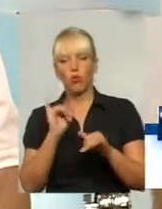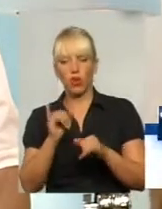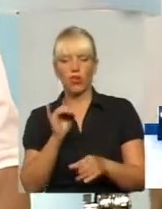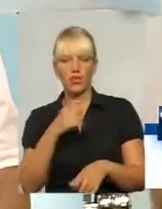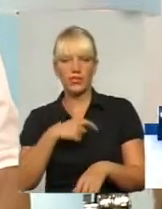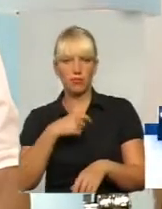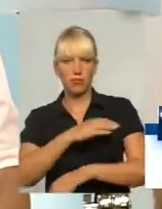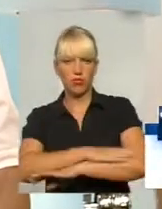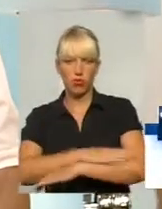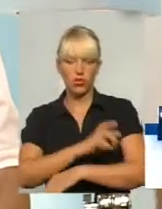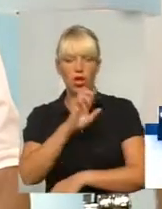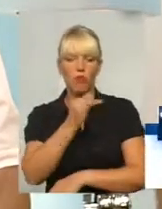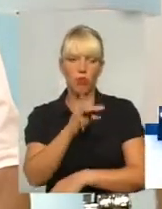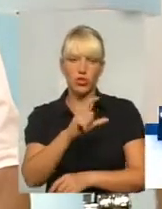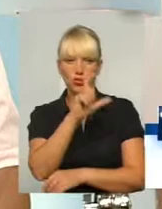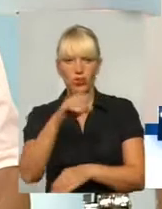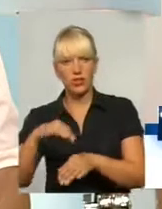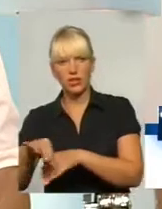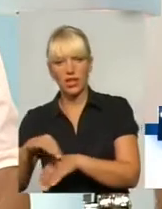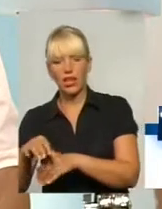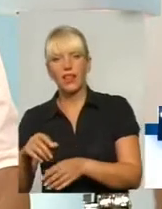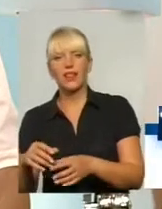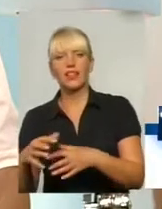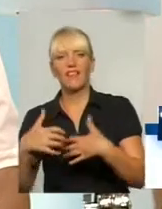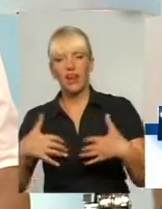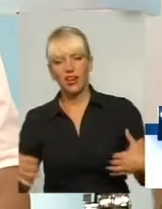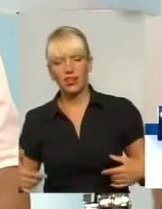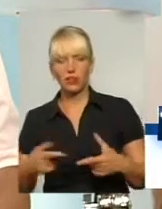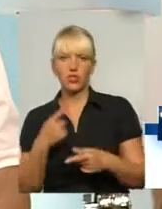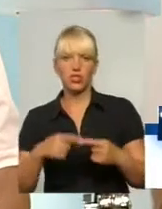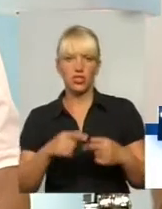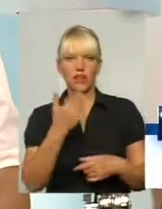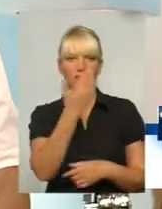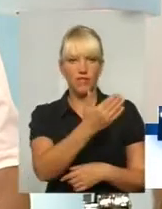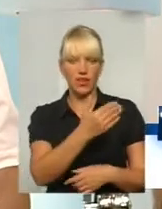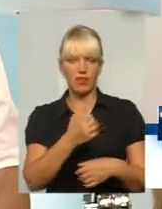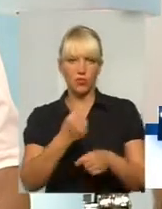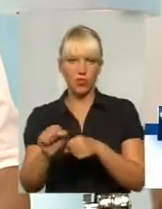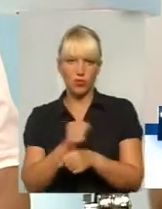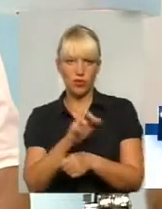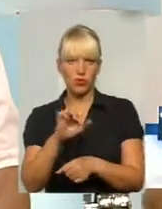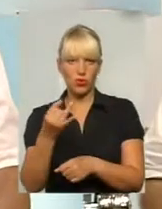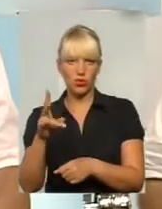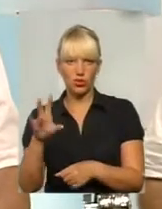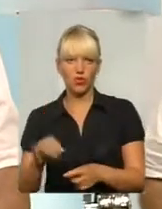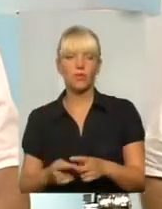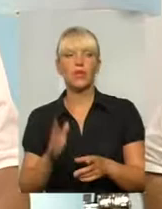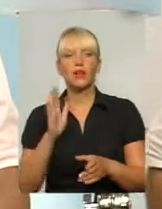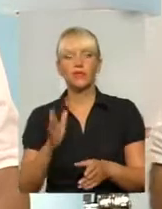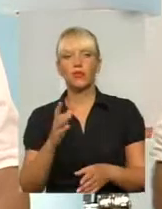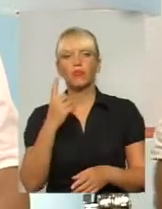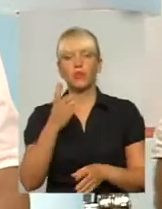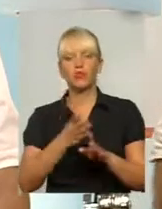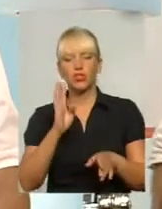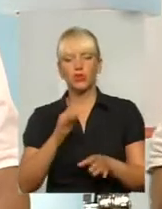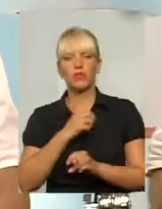ми врахуємо всі ваші пропозиції при підборі кадрів. Але конкурс буде? В першу чергу ми забезпечимо роботу тих людей, які